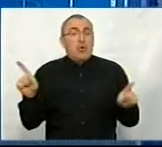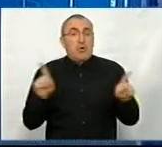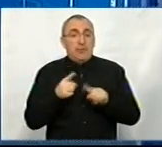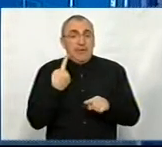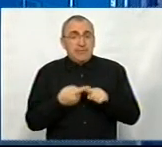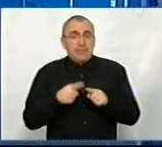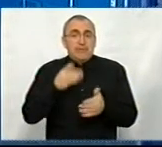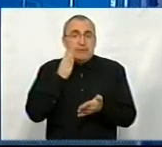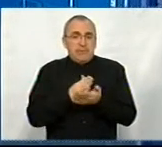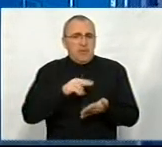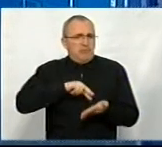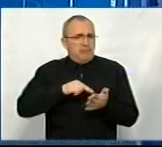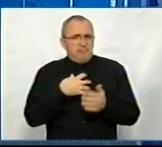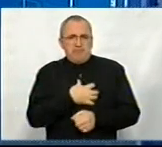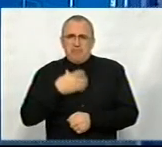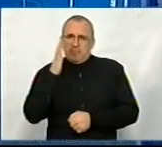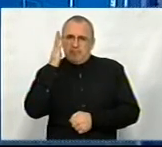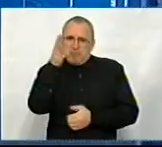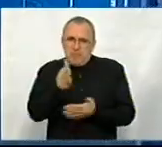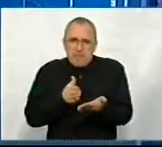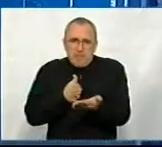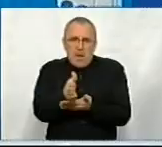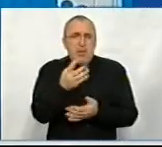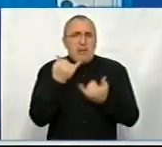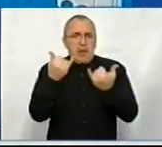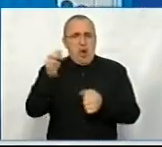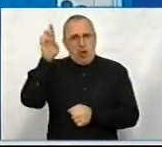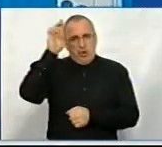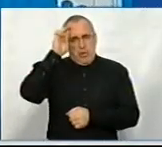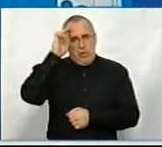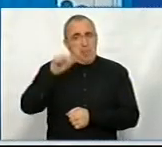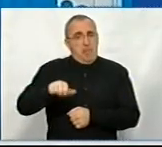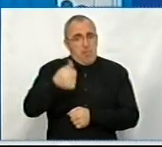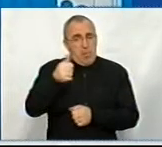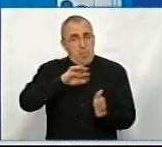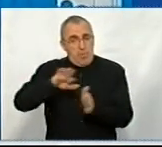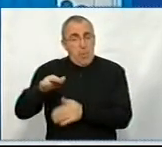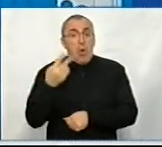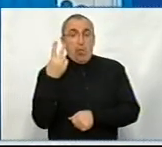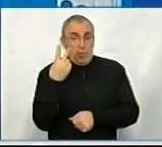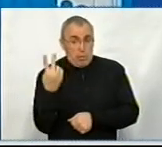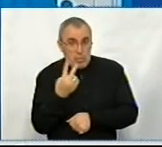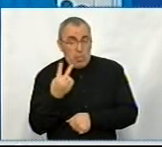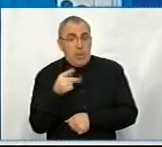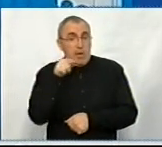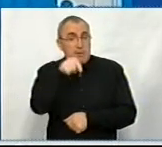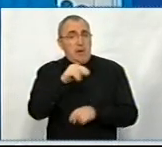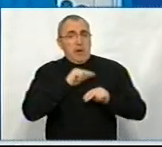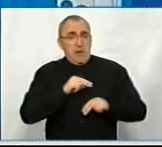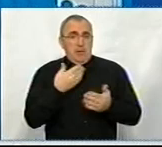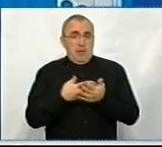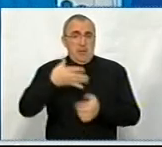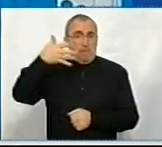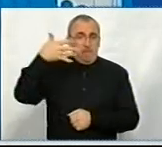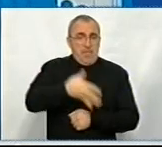це є стратегічний напрямок для держави. По-перше. По-друге, що там працює близько п'яти